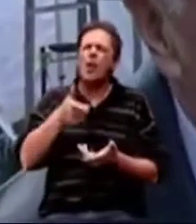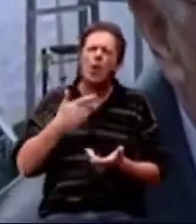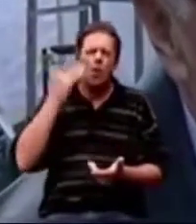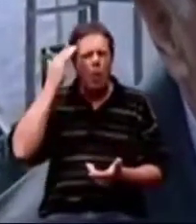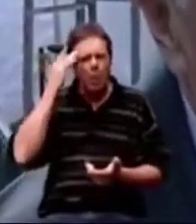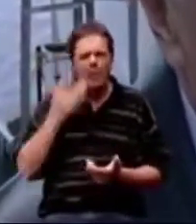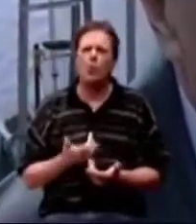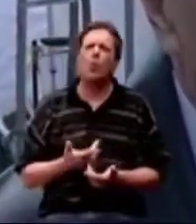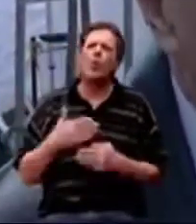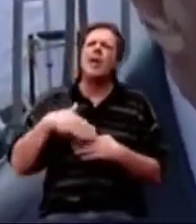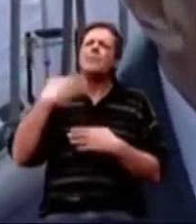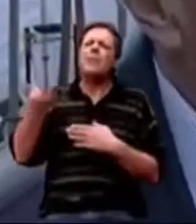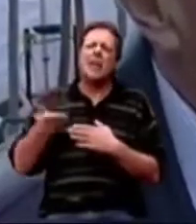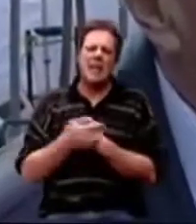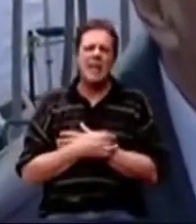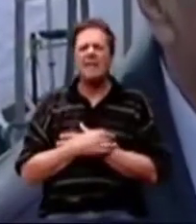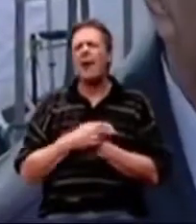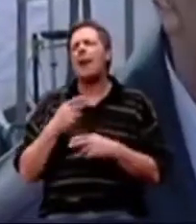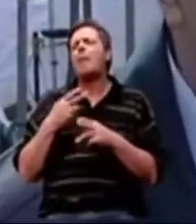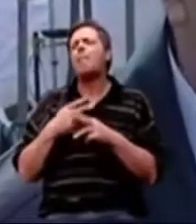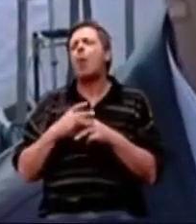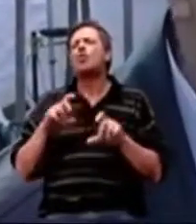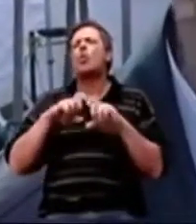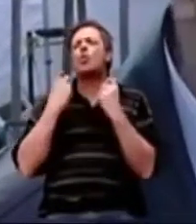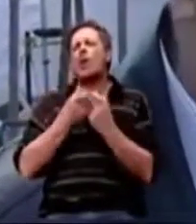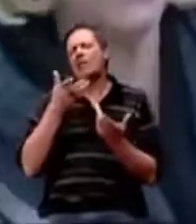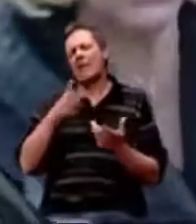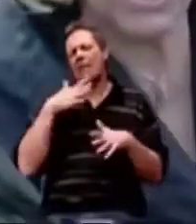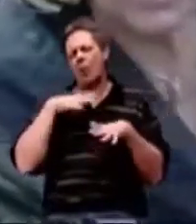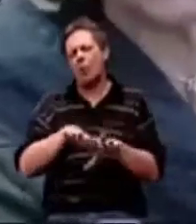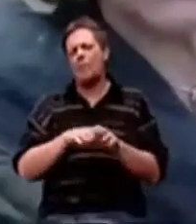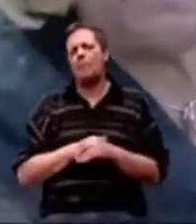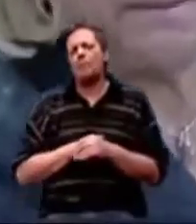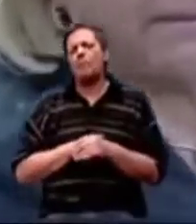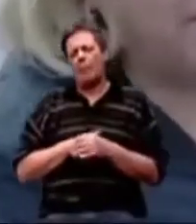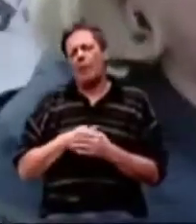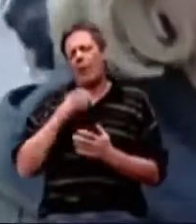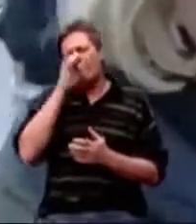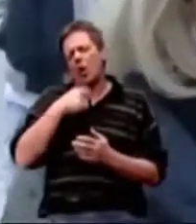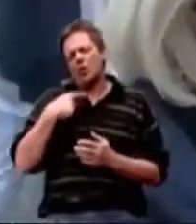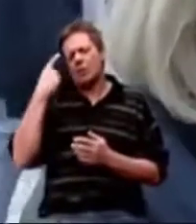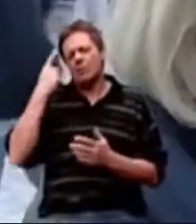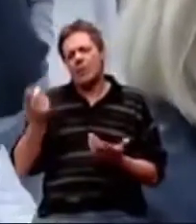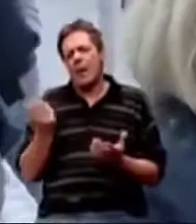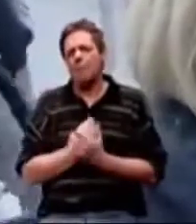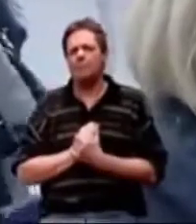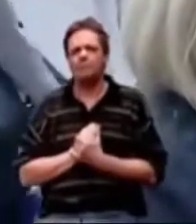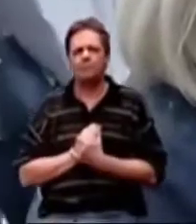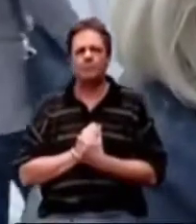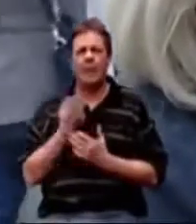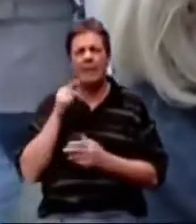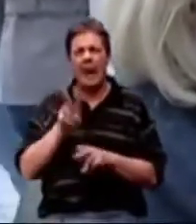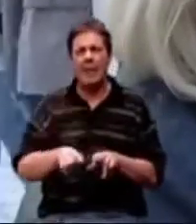brinu izvan bolničkih ustanova za takve ljude. Nažalost, znam. Imate li možda